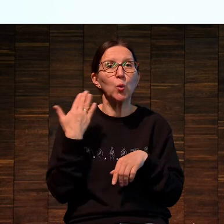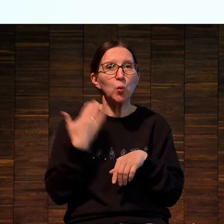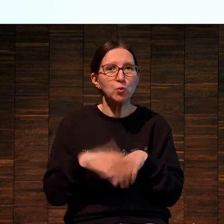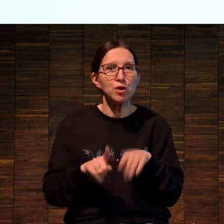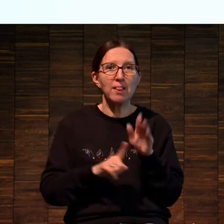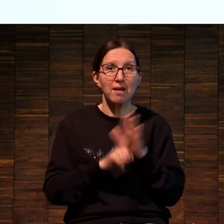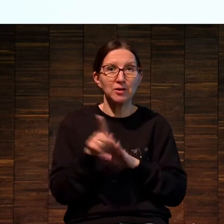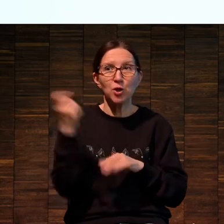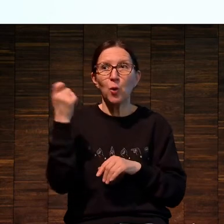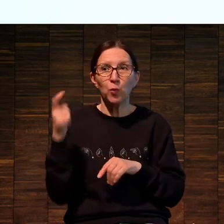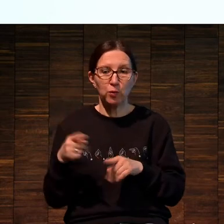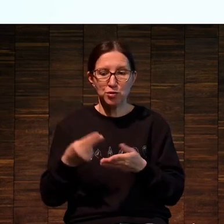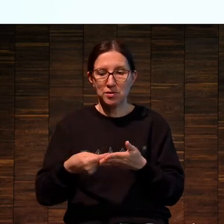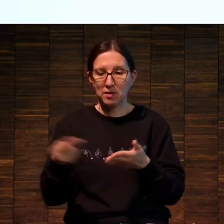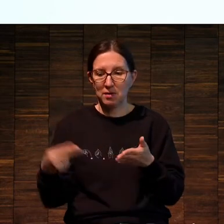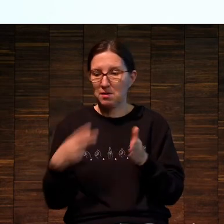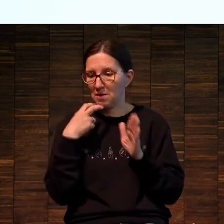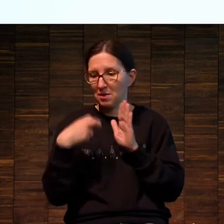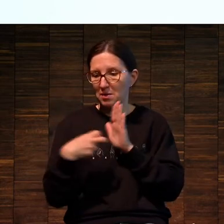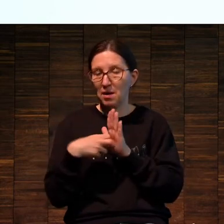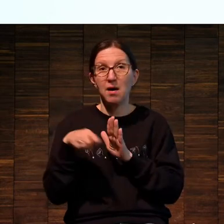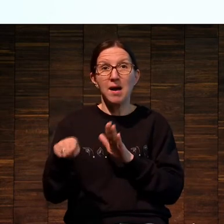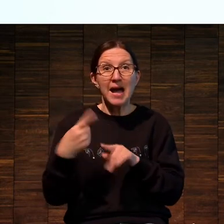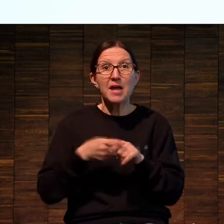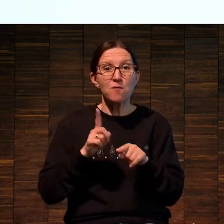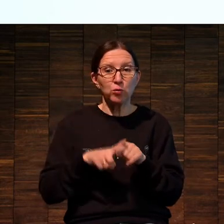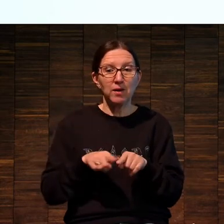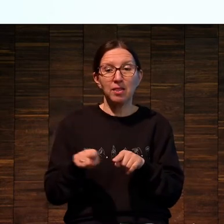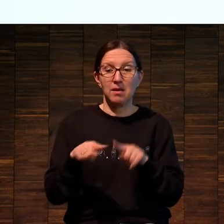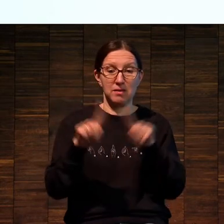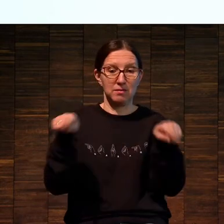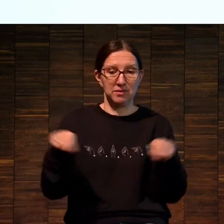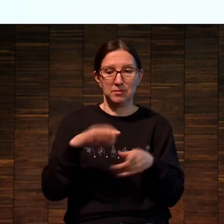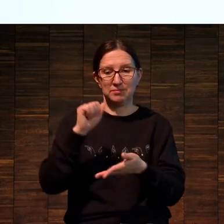подписывать. И через вот этот артистический жест,